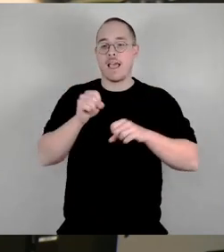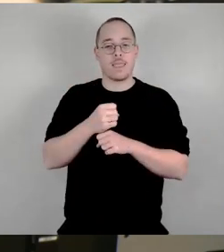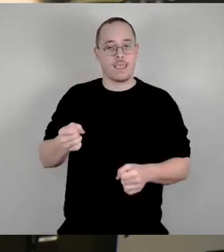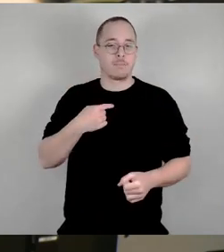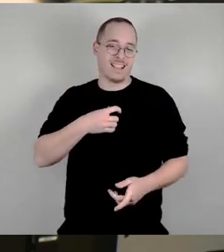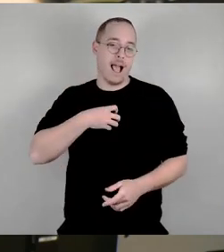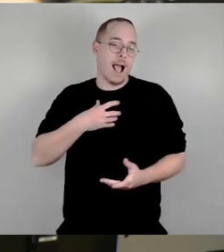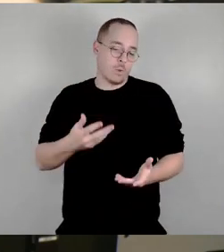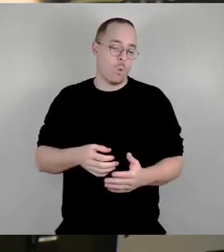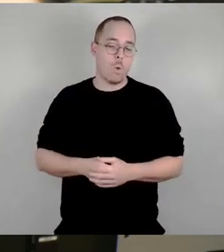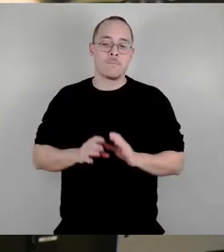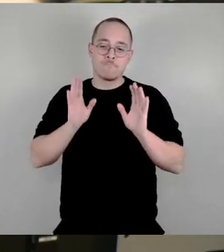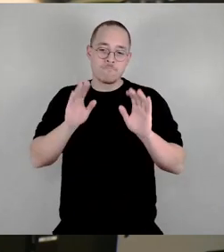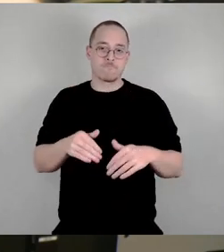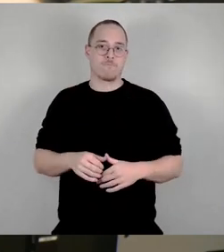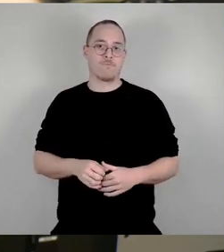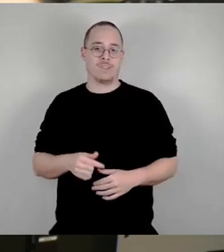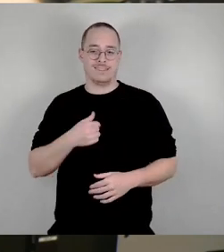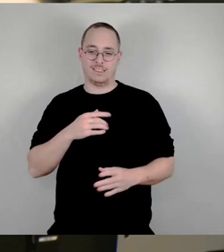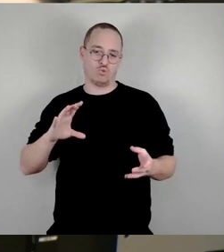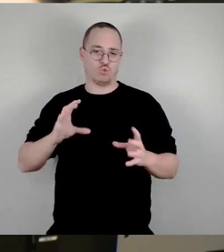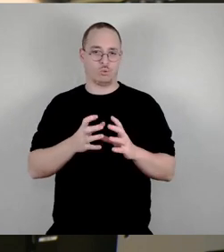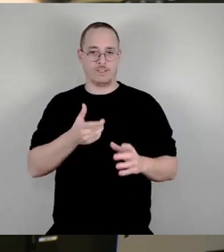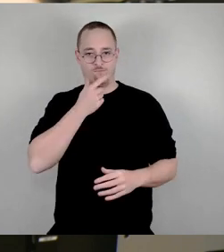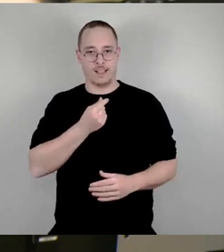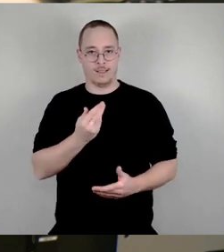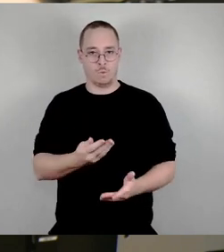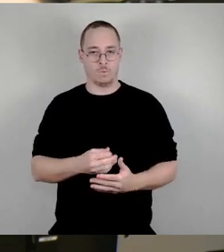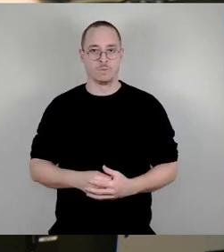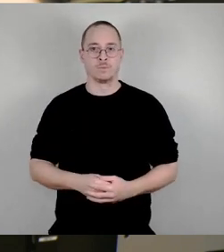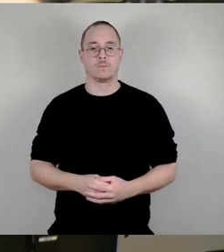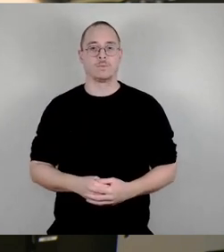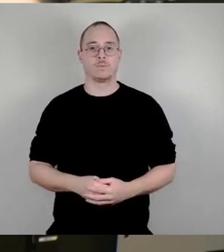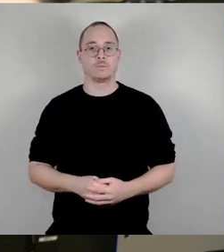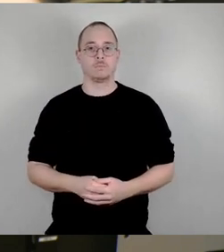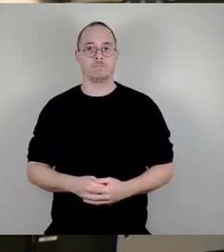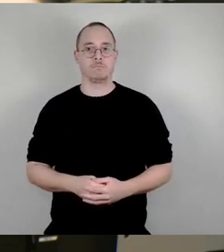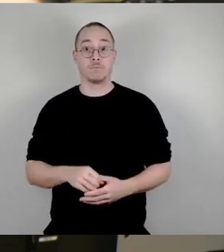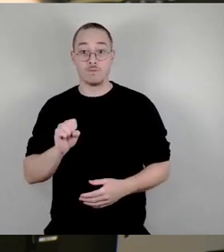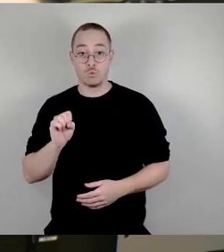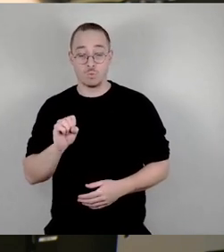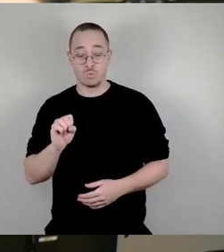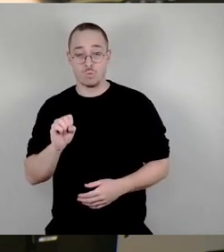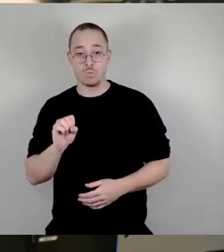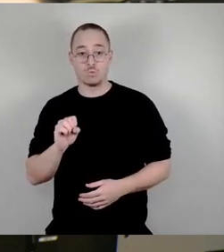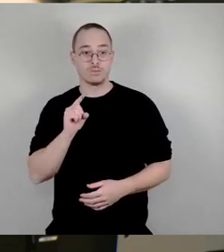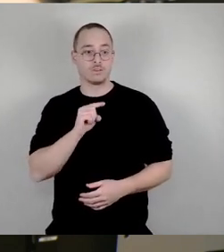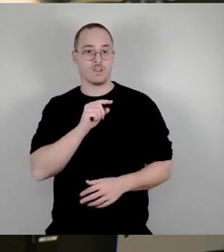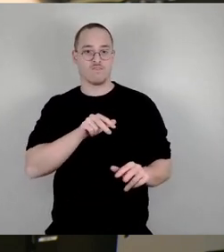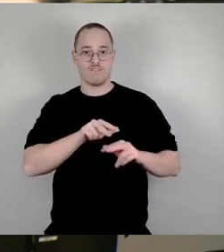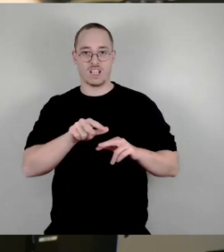zur Sache und ich mache das relativ kurz, weil wir haben einen Verwaltungsentwurf, der tatsächlich